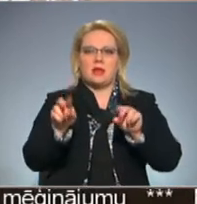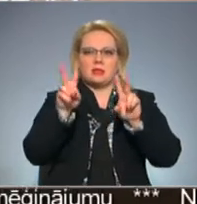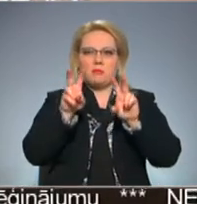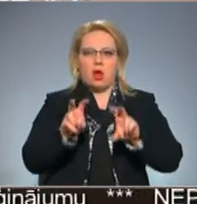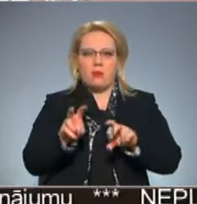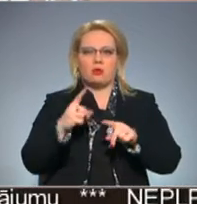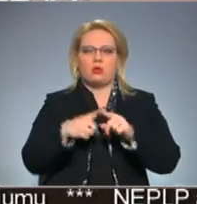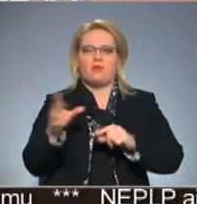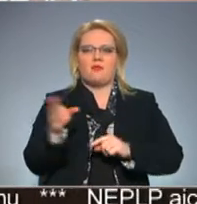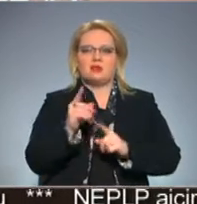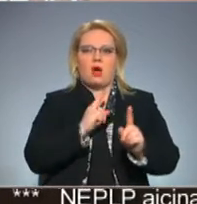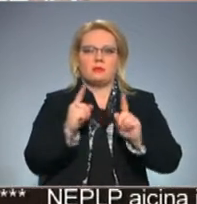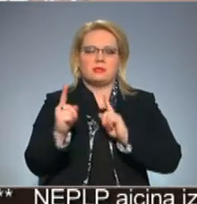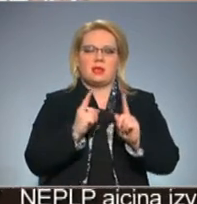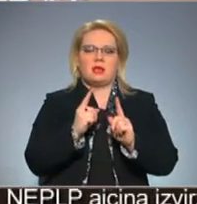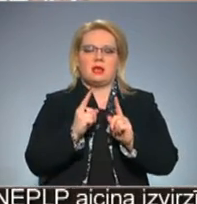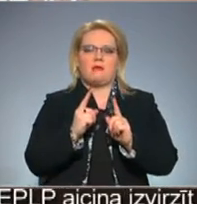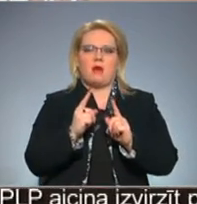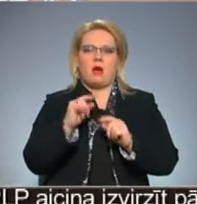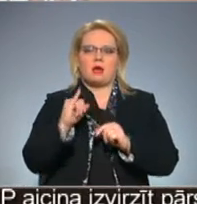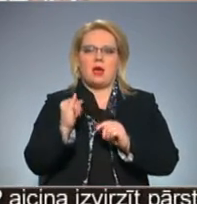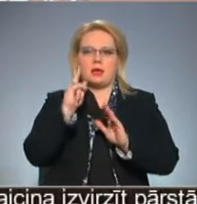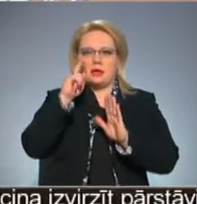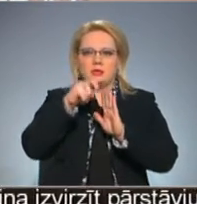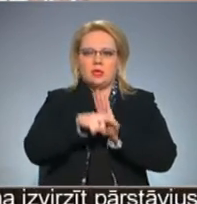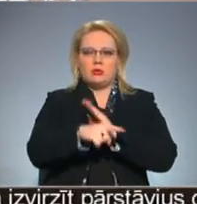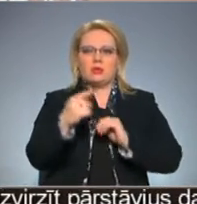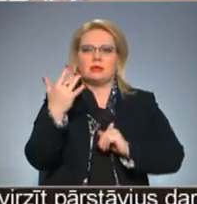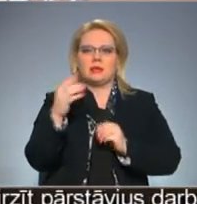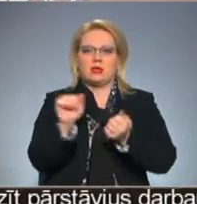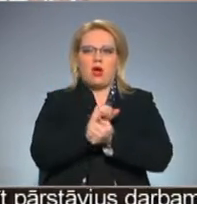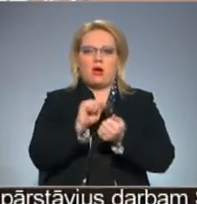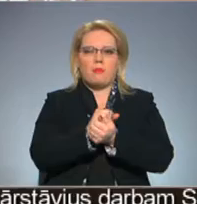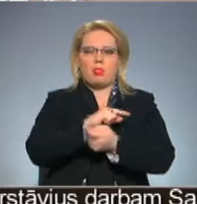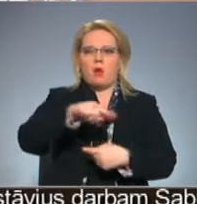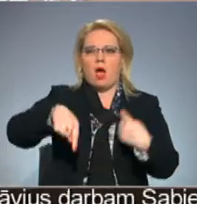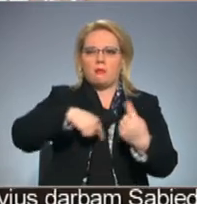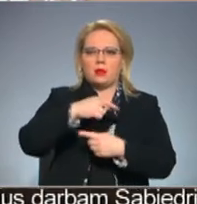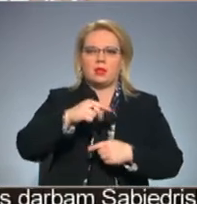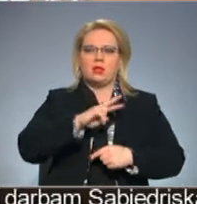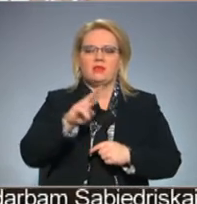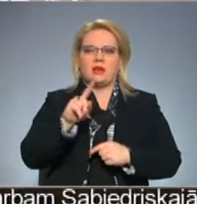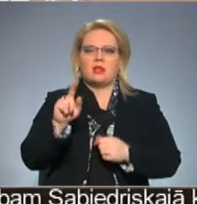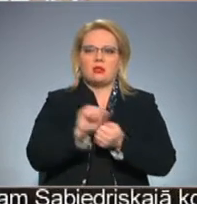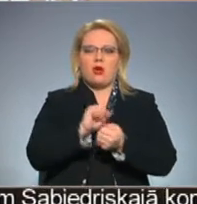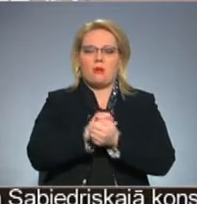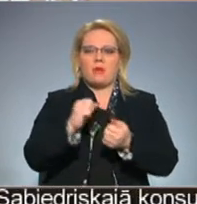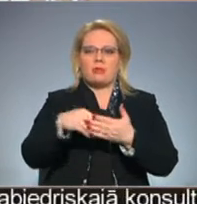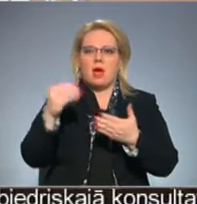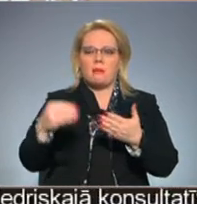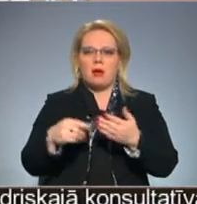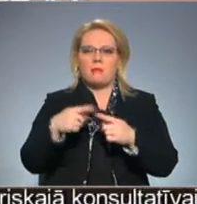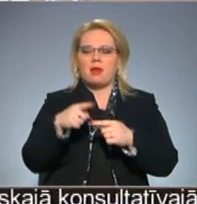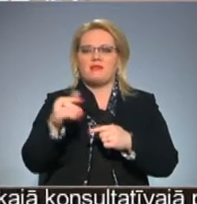vēl visu administratīvo, ja jūs iedziļinātos, cik ir dokumentu apreitis un kādu dokumentu jāparaksta, tas pat